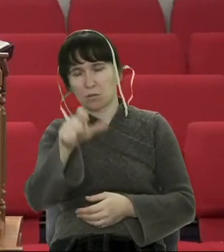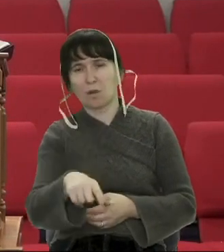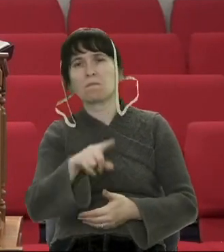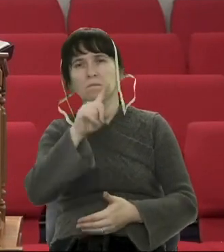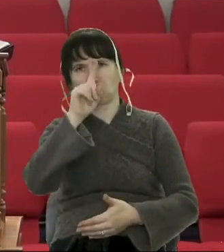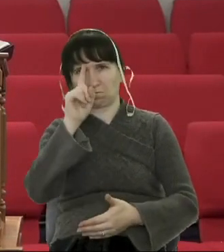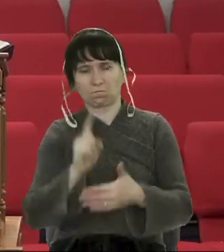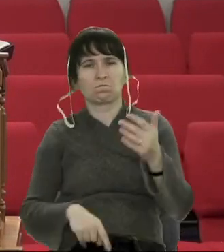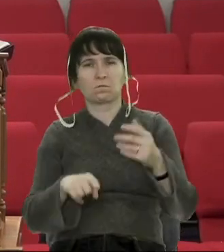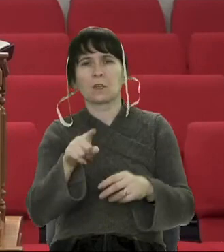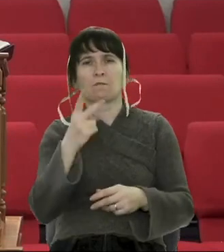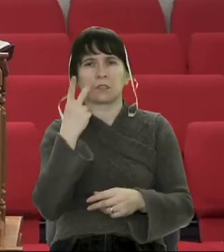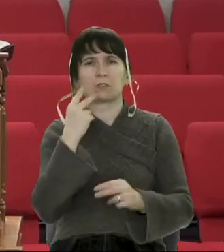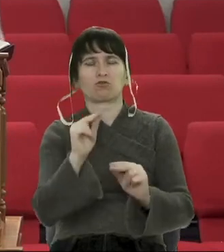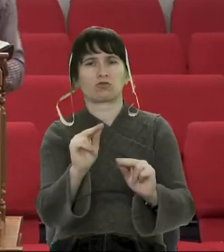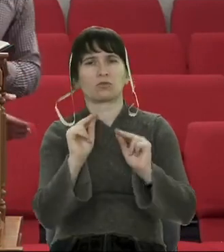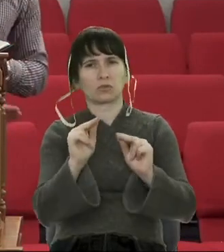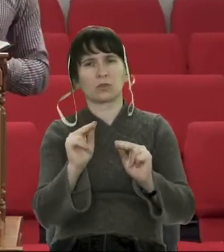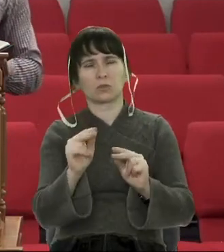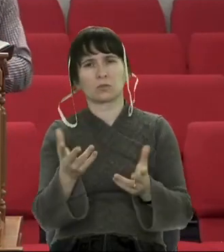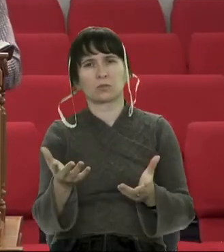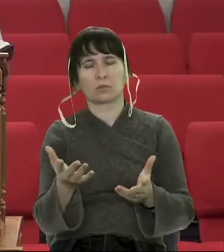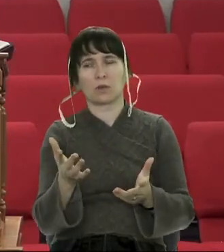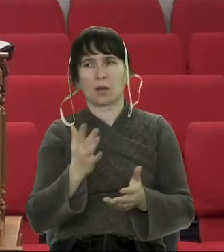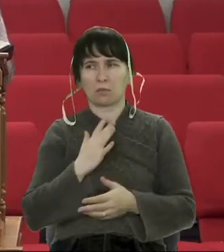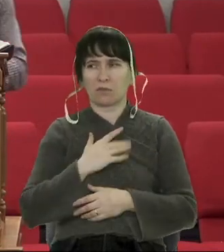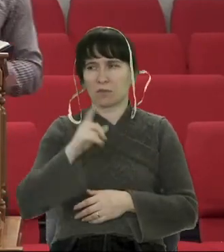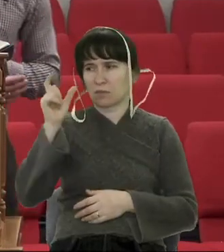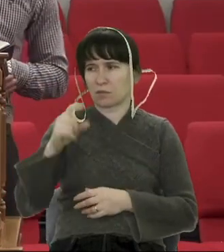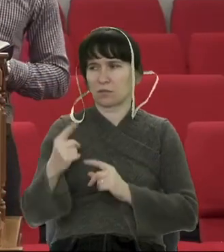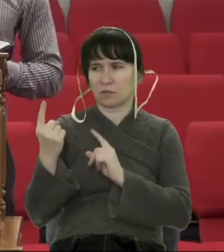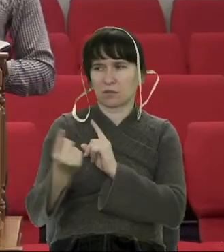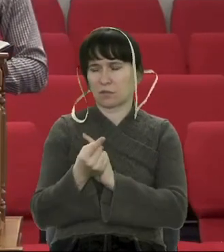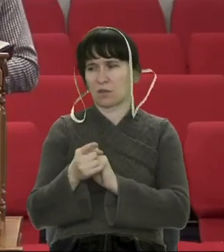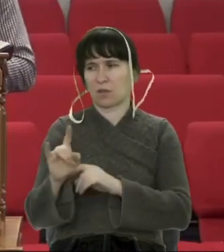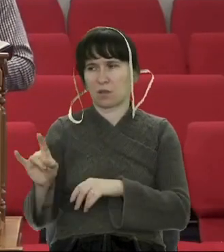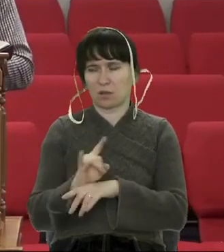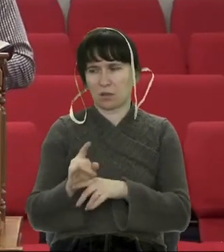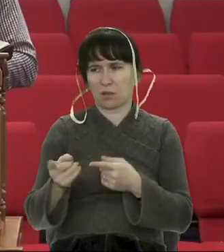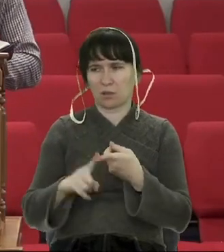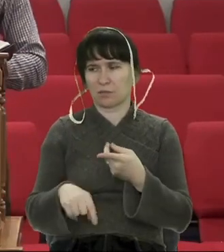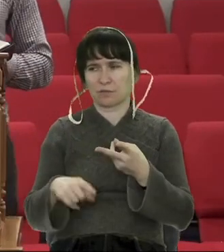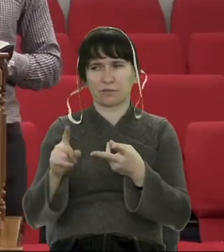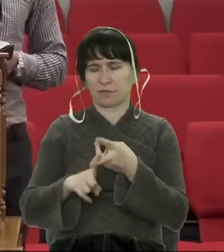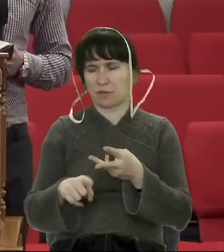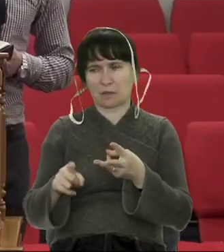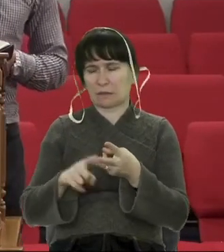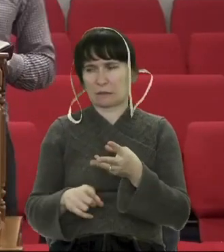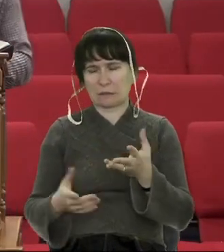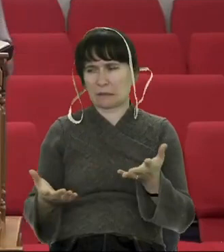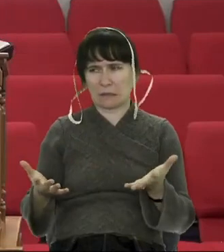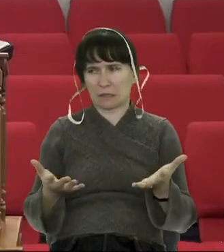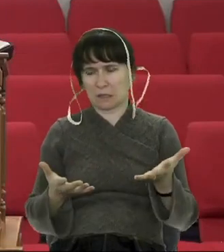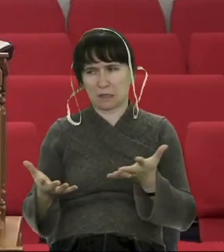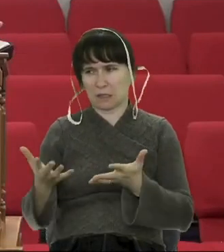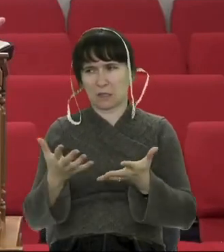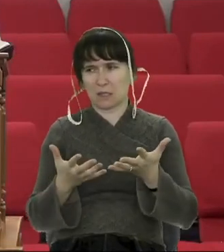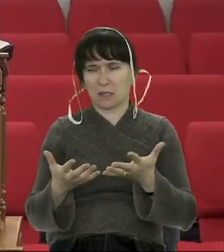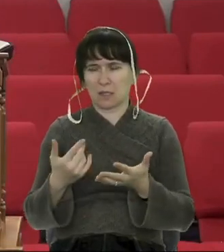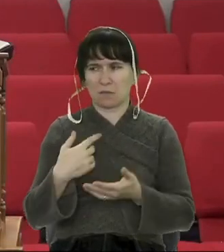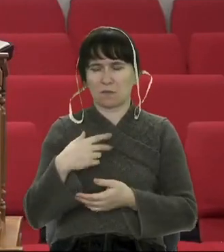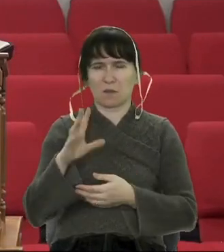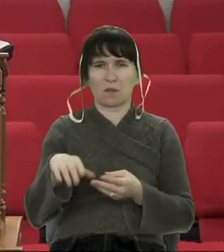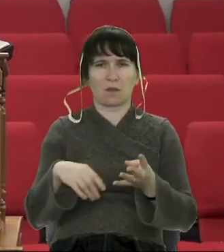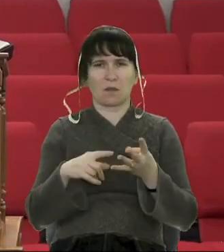А буває, зустрічаєш людину, вона тобі раз сказала неправду, другий раз сказала неправду. А на третій раз ти вже думаєш, вона